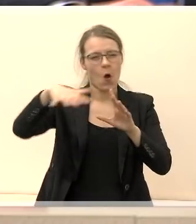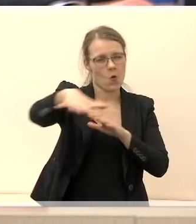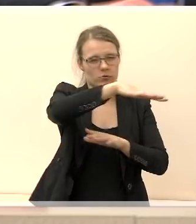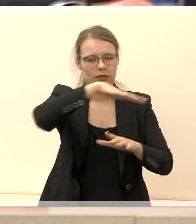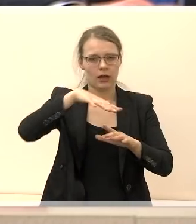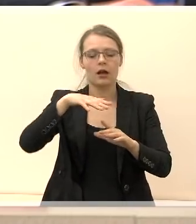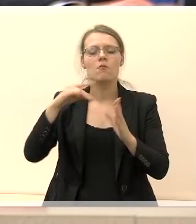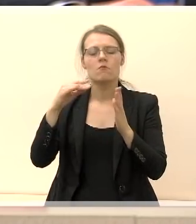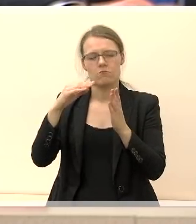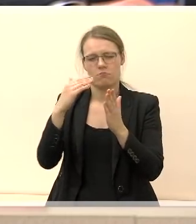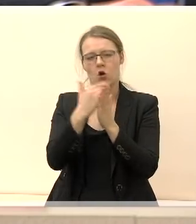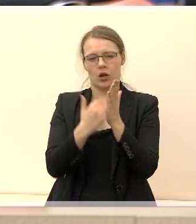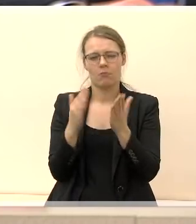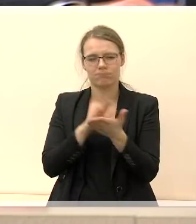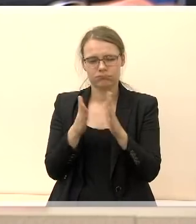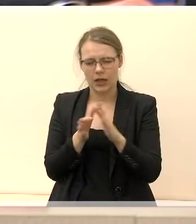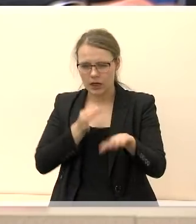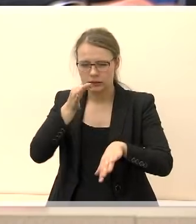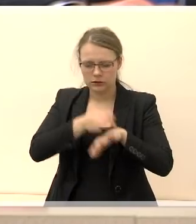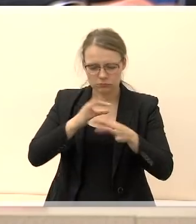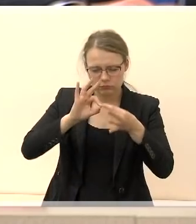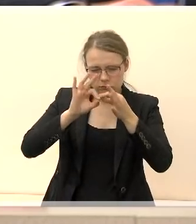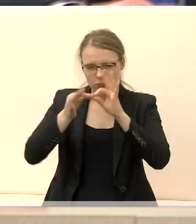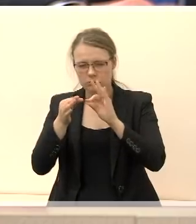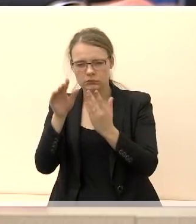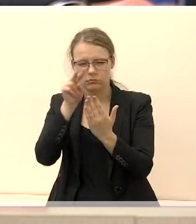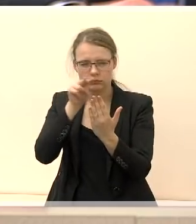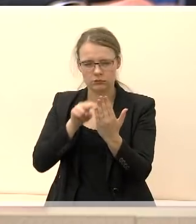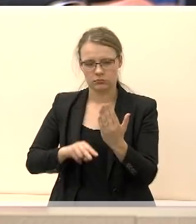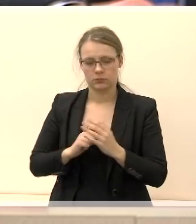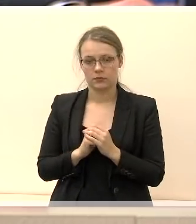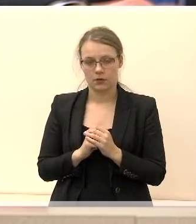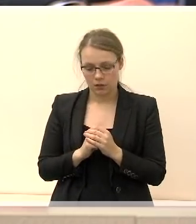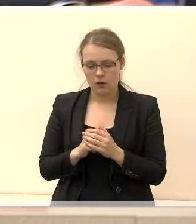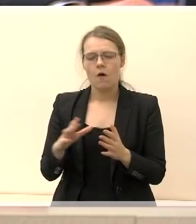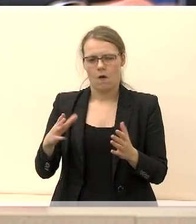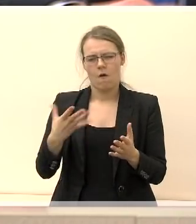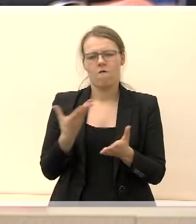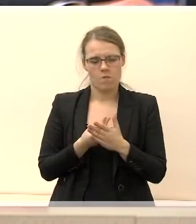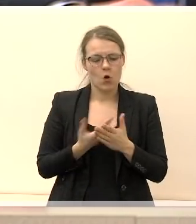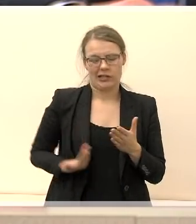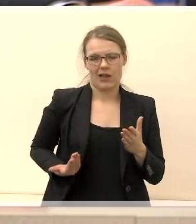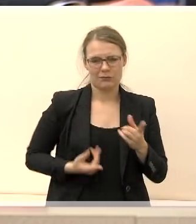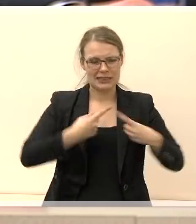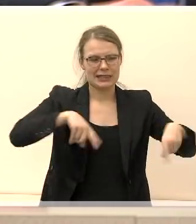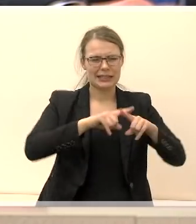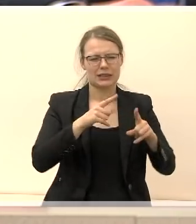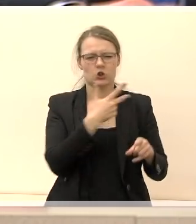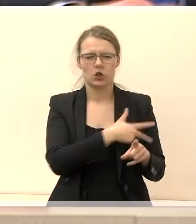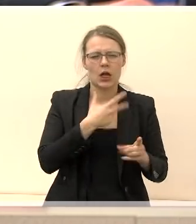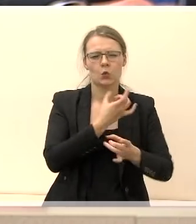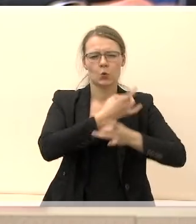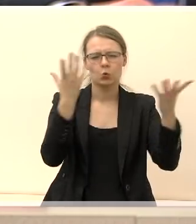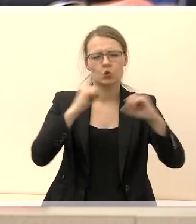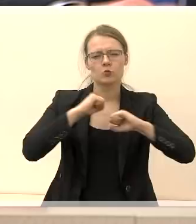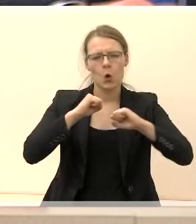atsakingai ir stropiai. Kai visas apžvėltos mūsų gyvenimo sritis – socialinės, kultūros, sporto,